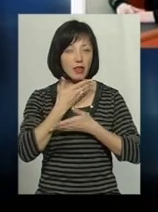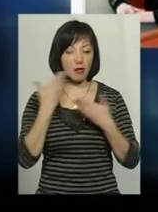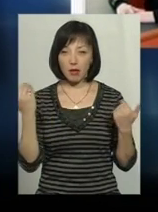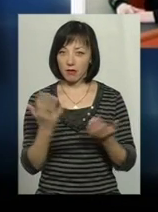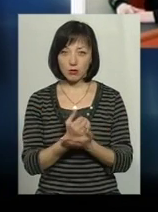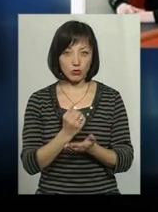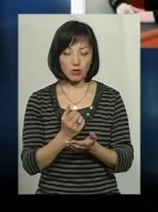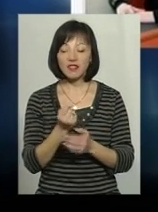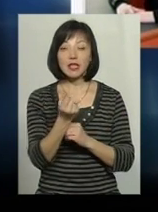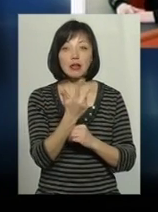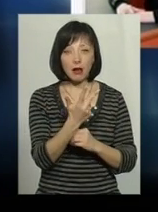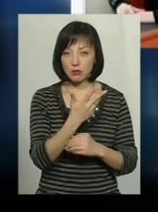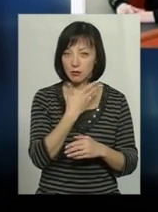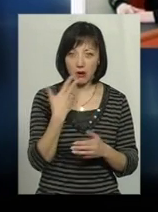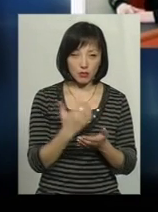доходу,